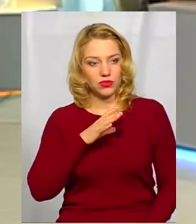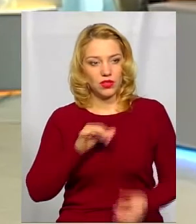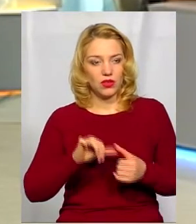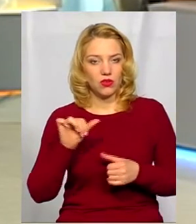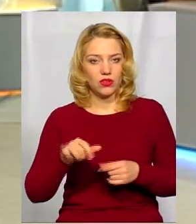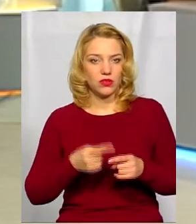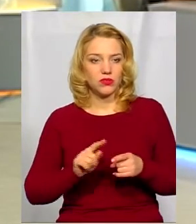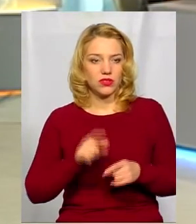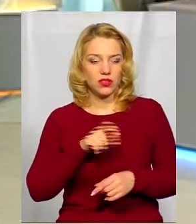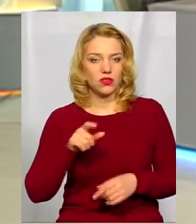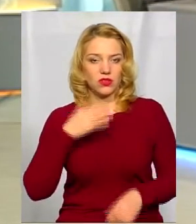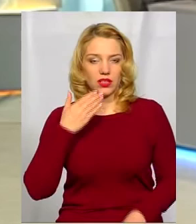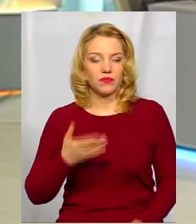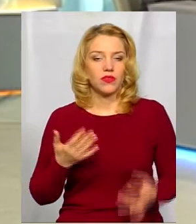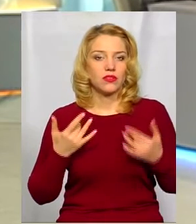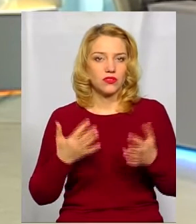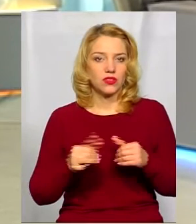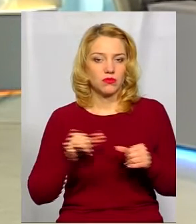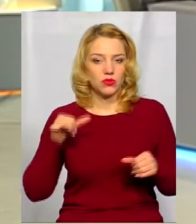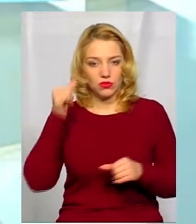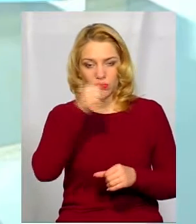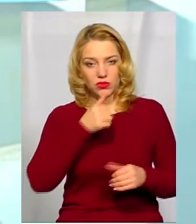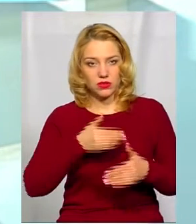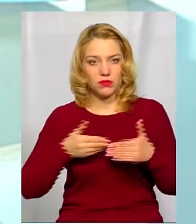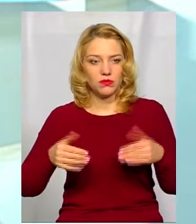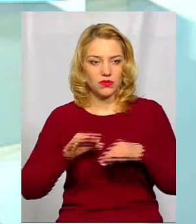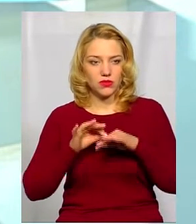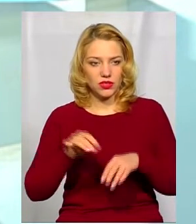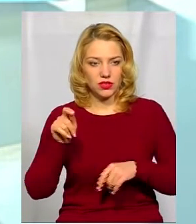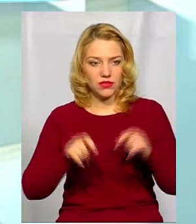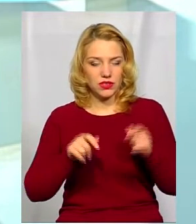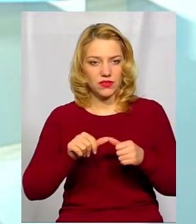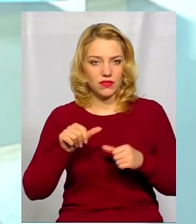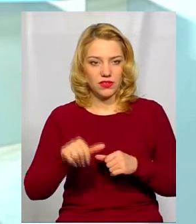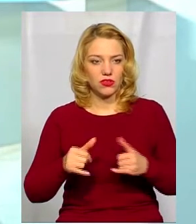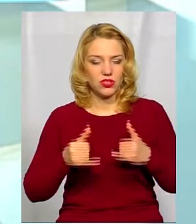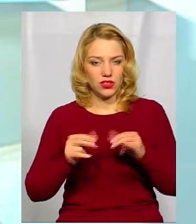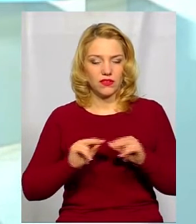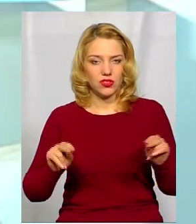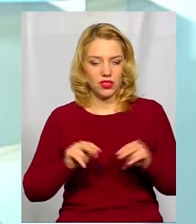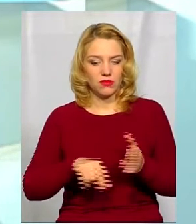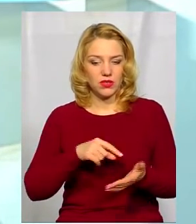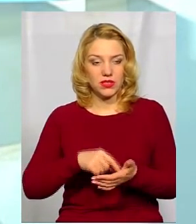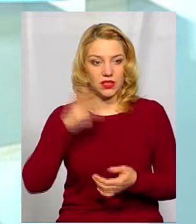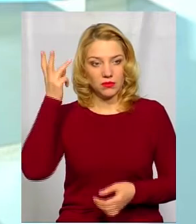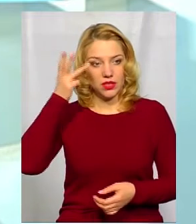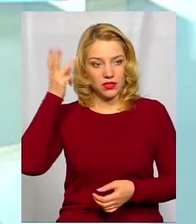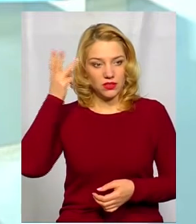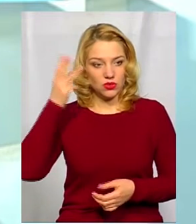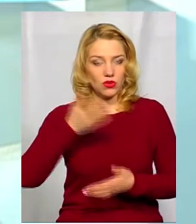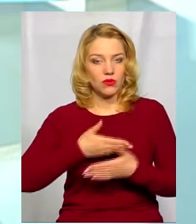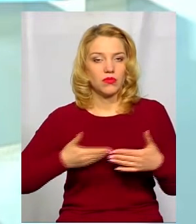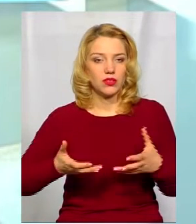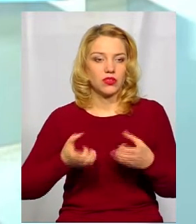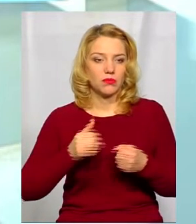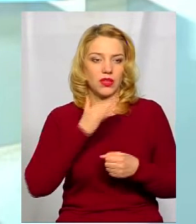людей? Оскільки в минулому році ми проводили фестиваль виключно для вчителів міста Хмельницького, ми